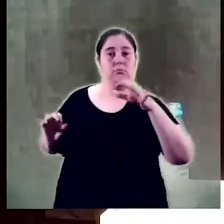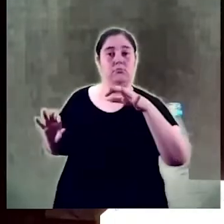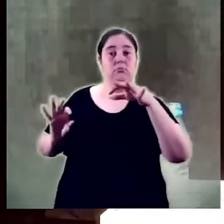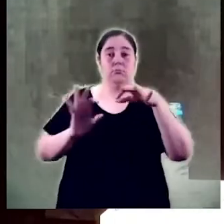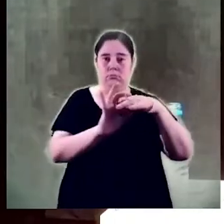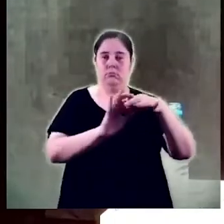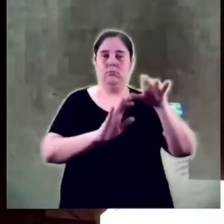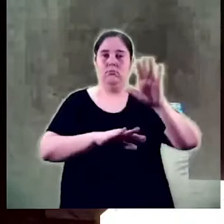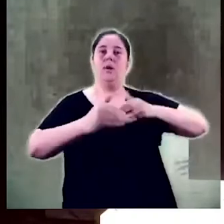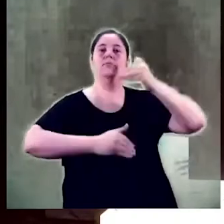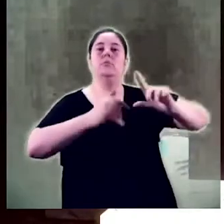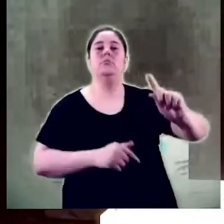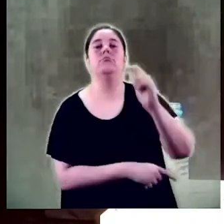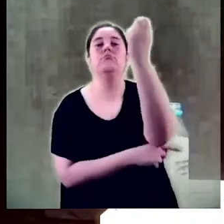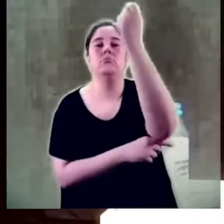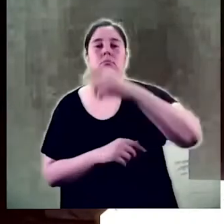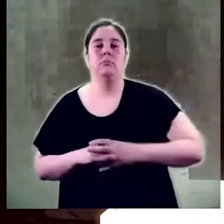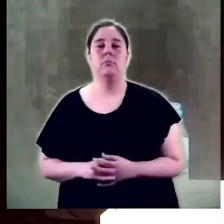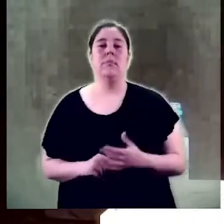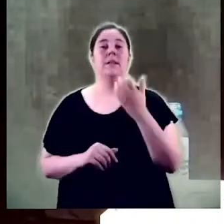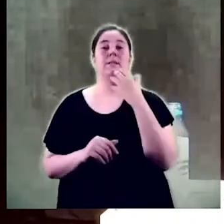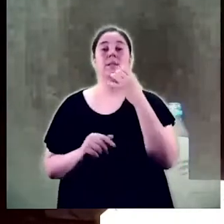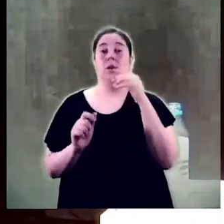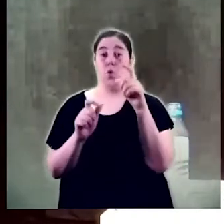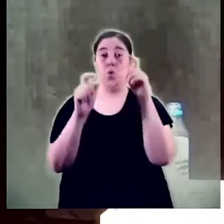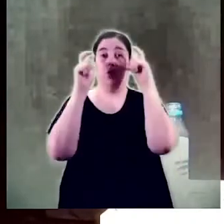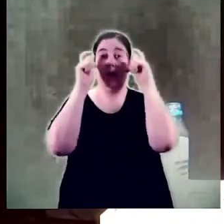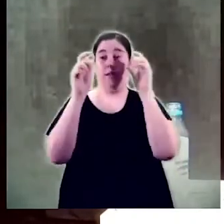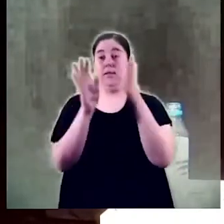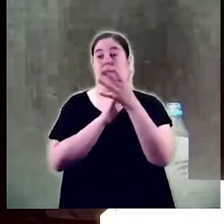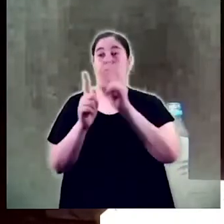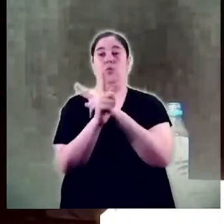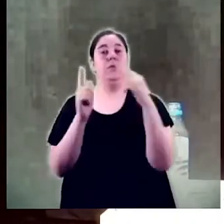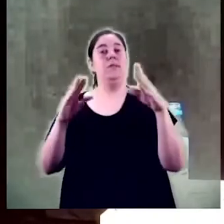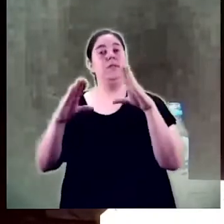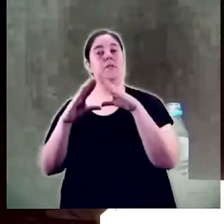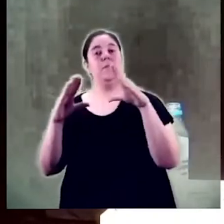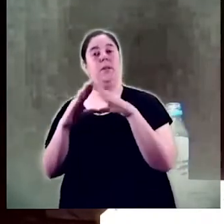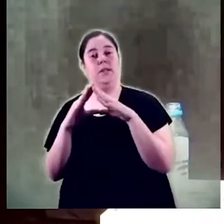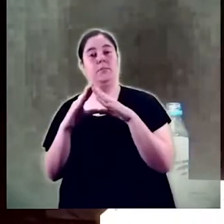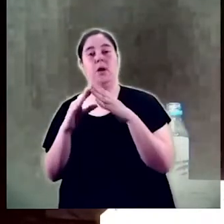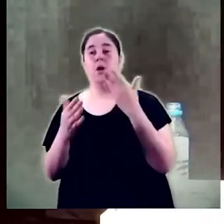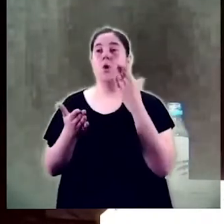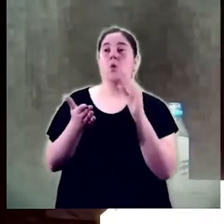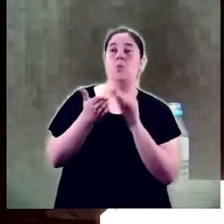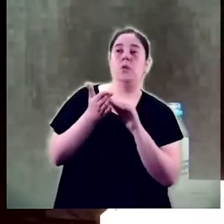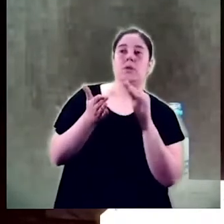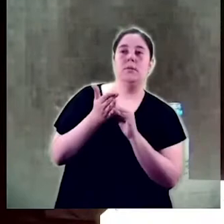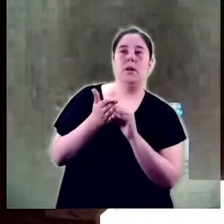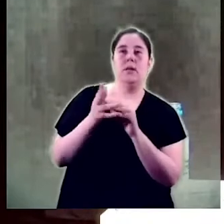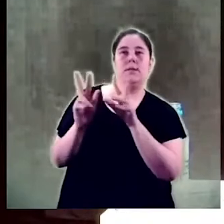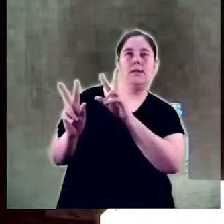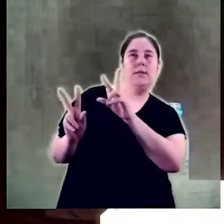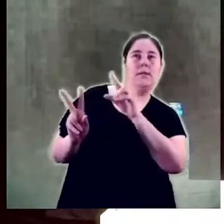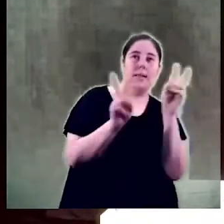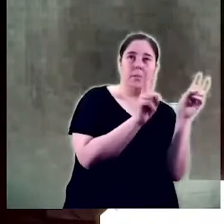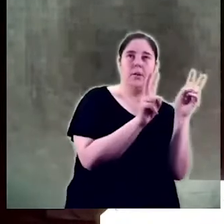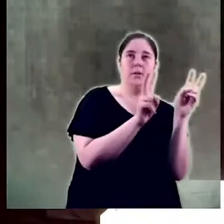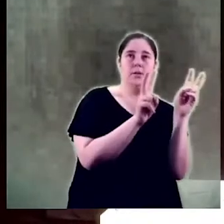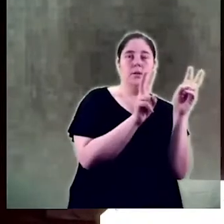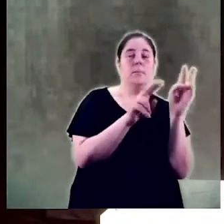vincula a l'ètica les ulleres dels feminismes ens fan impossible obviar aquestes qüestions